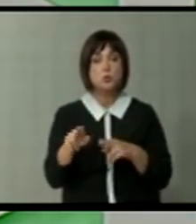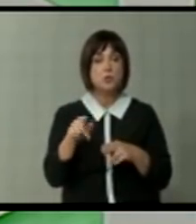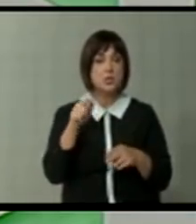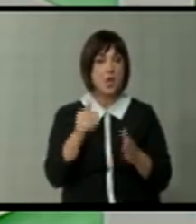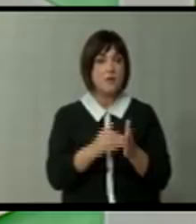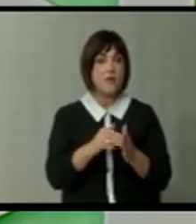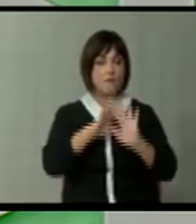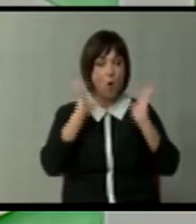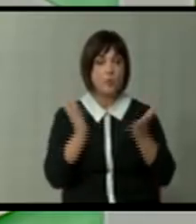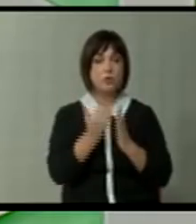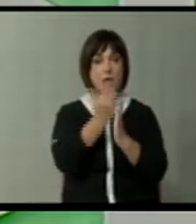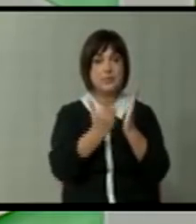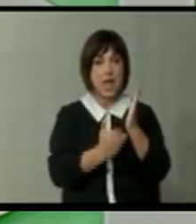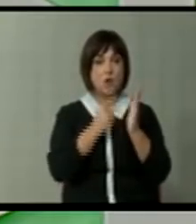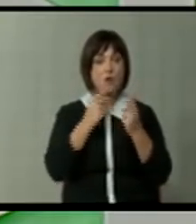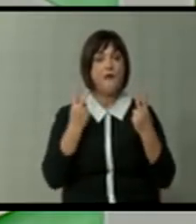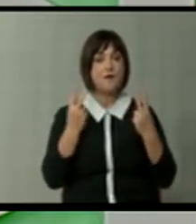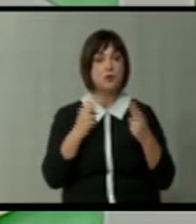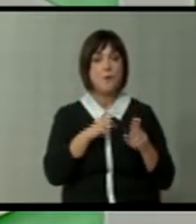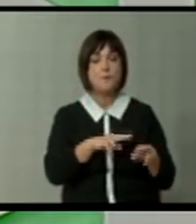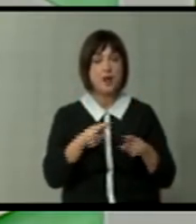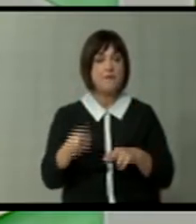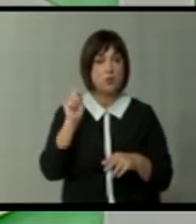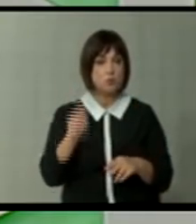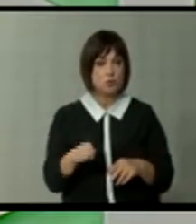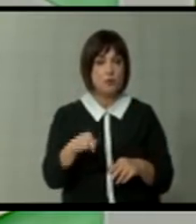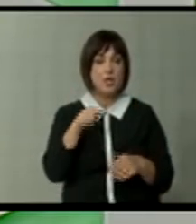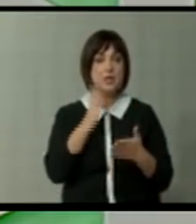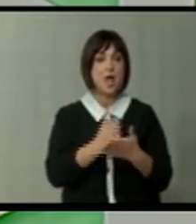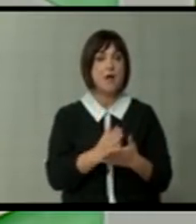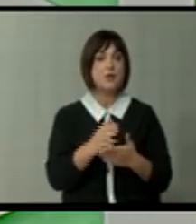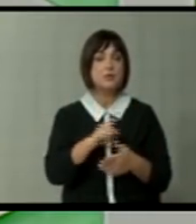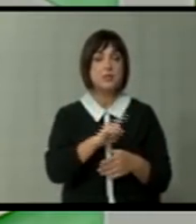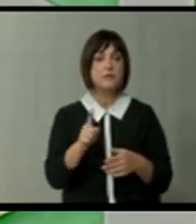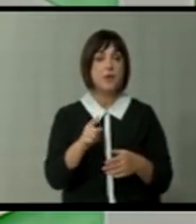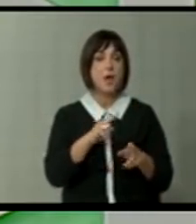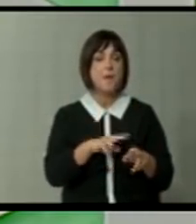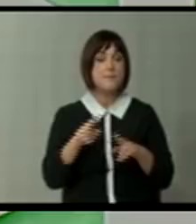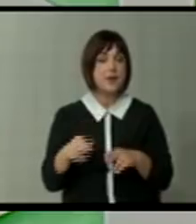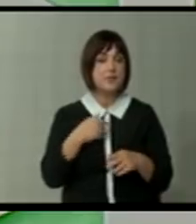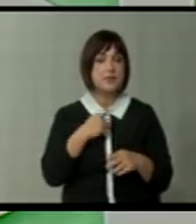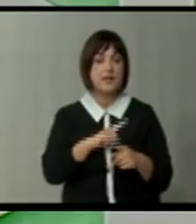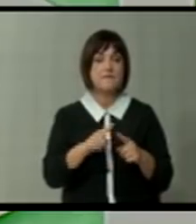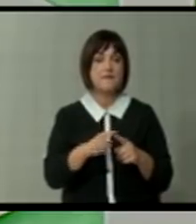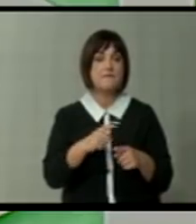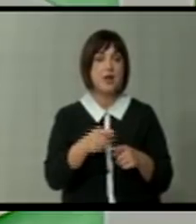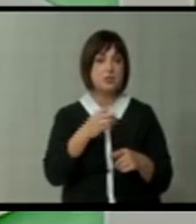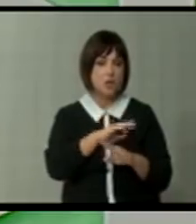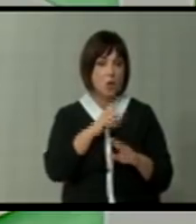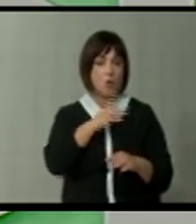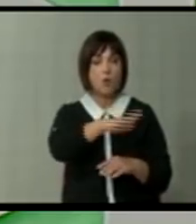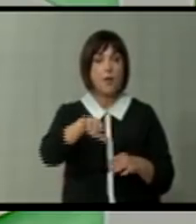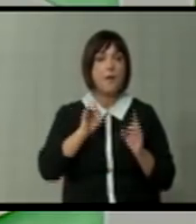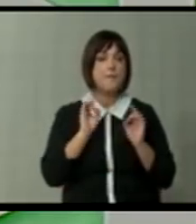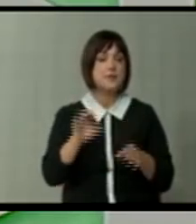инстанци и вообшто законите кои што важат во правосудството кај нас се такви да едноставно правдата ни е недостижна. за било кого.